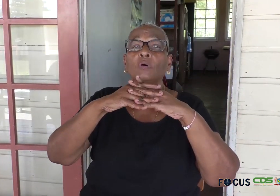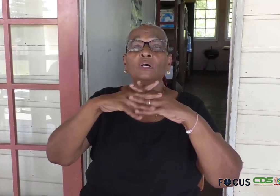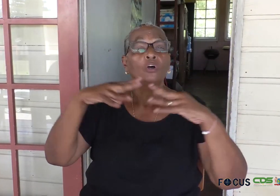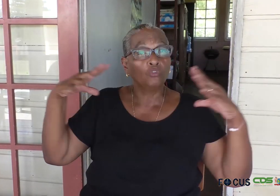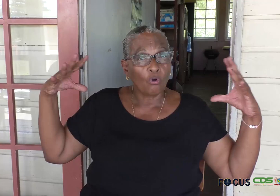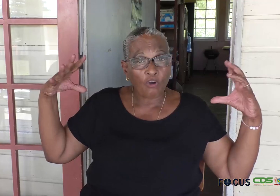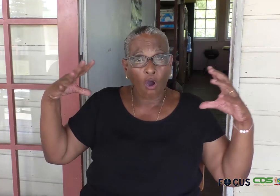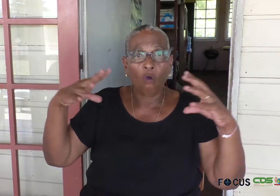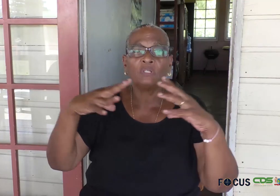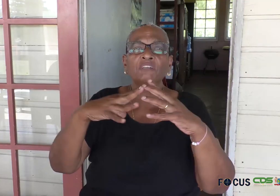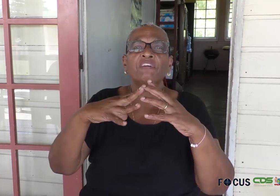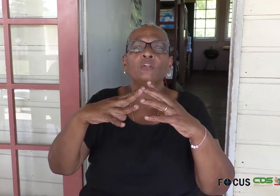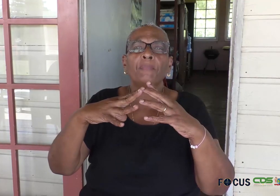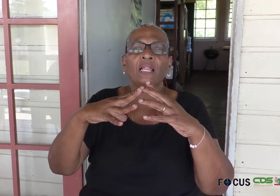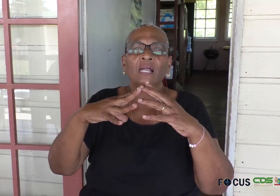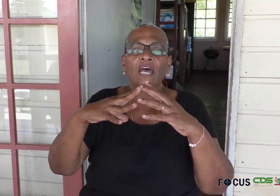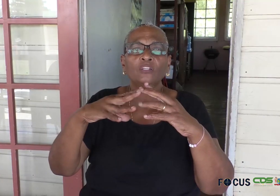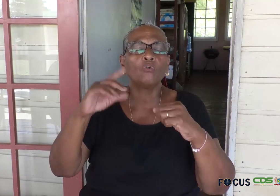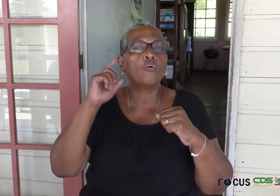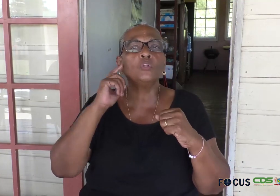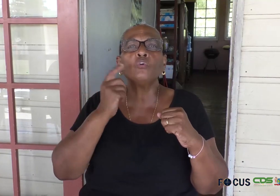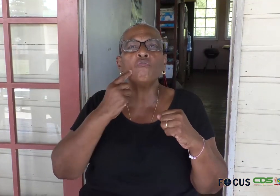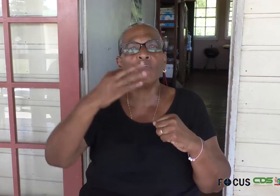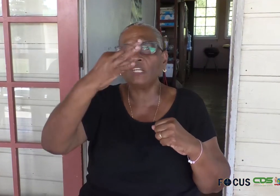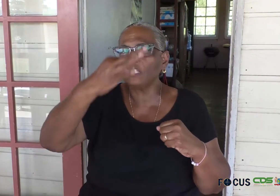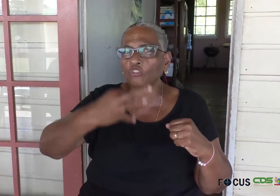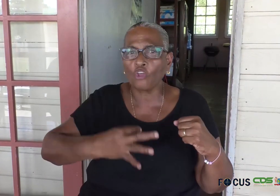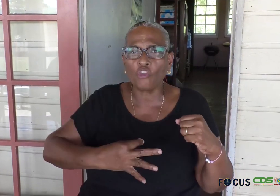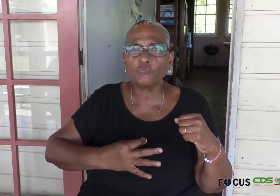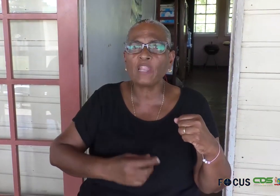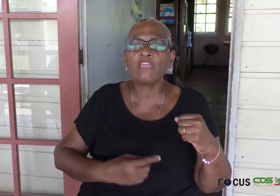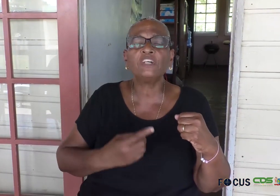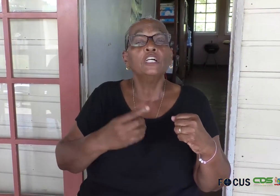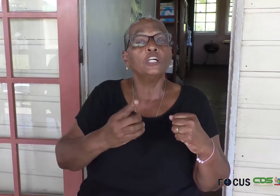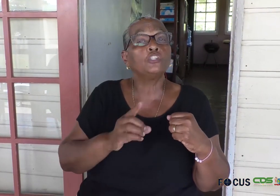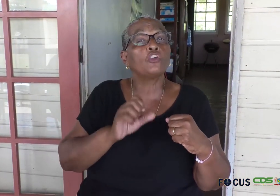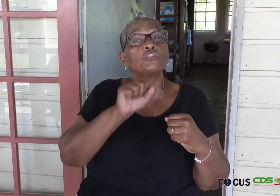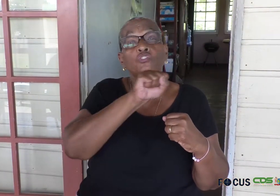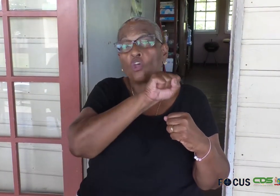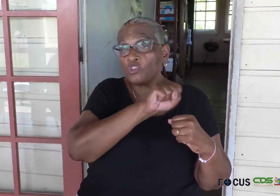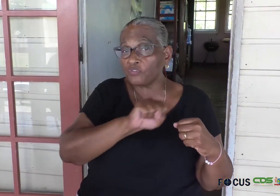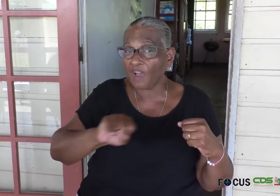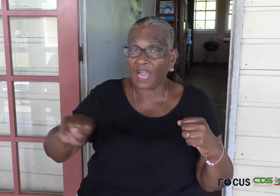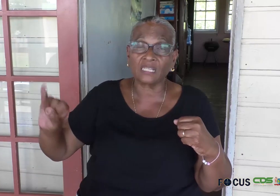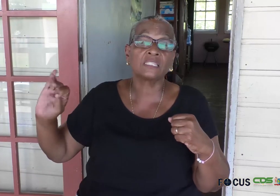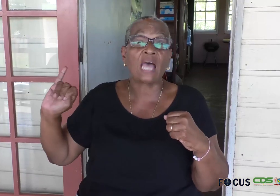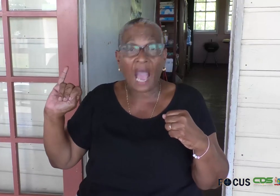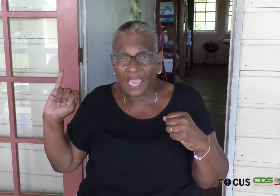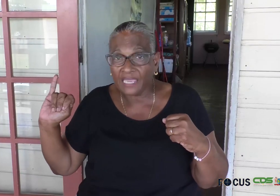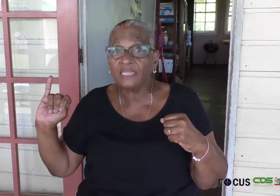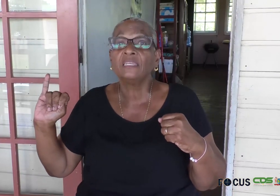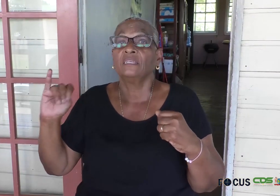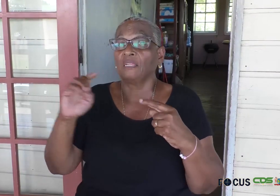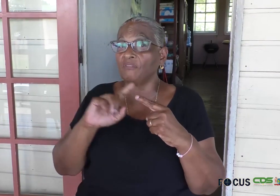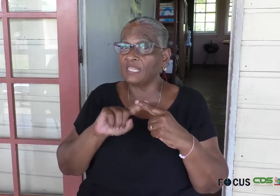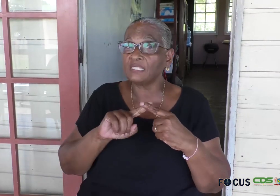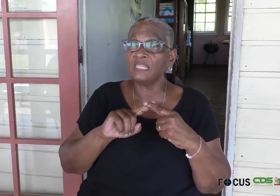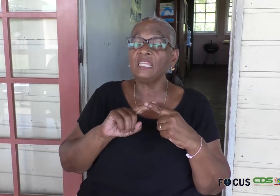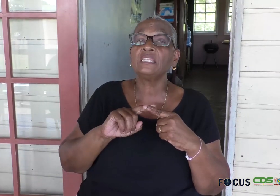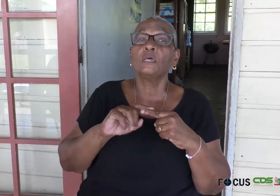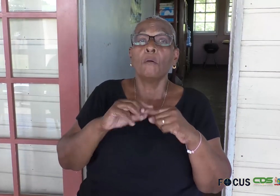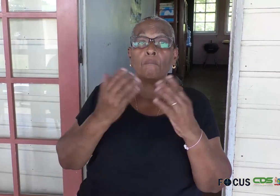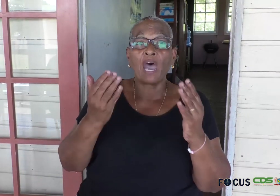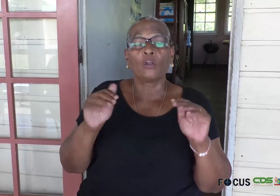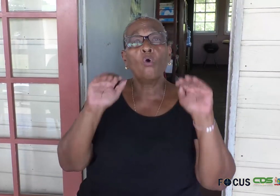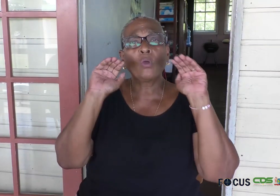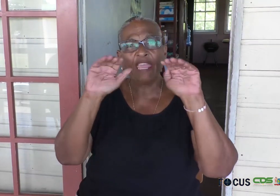willen komen. Doven houden ervan om bij elkaar te komen. Doven willen niet thuis blijven. Het is thuis vaak saai. Dat willen